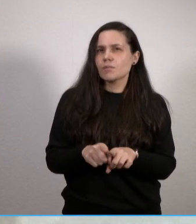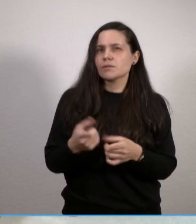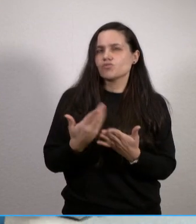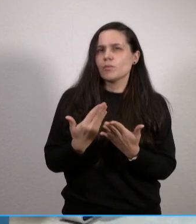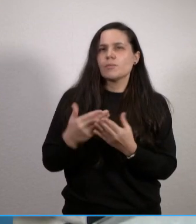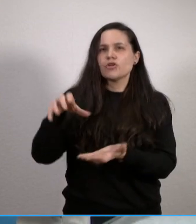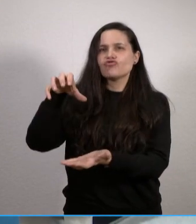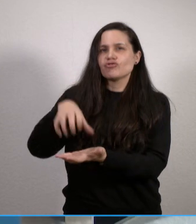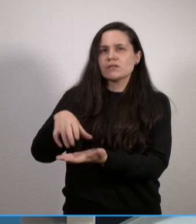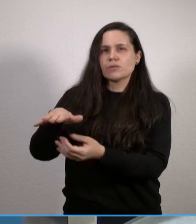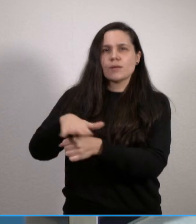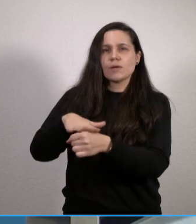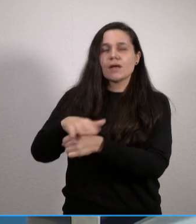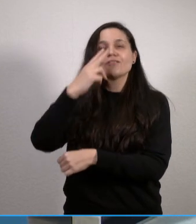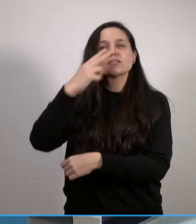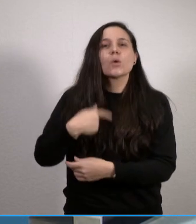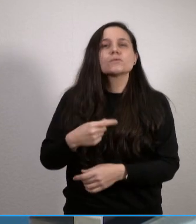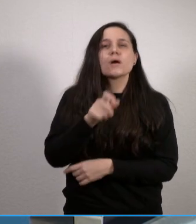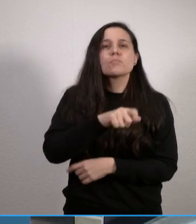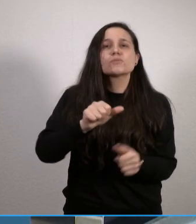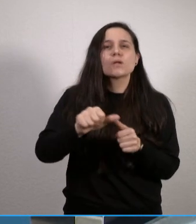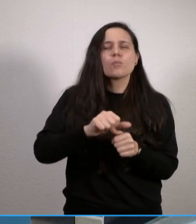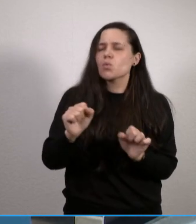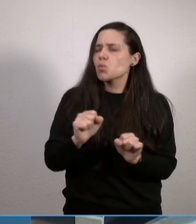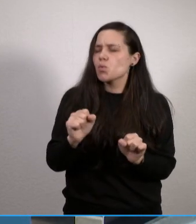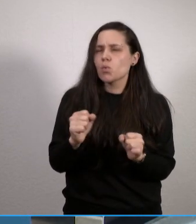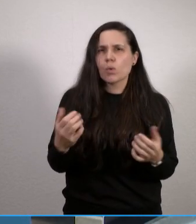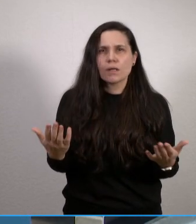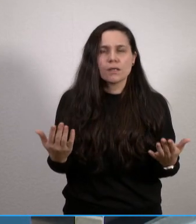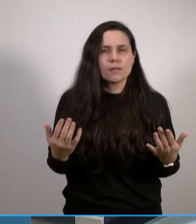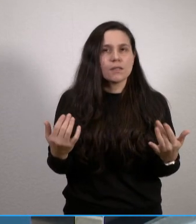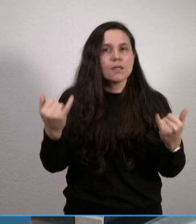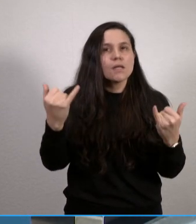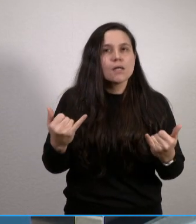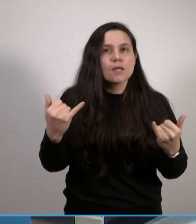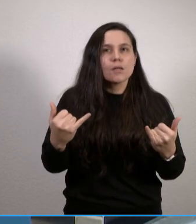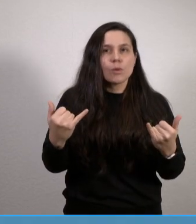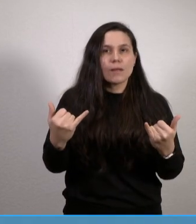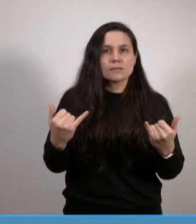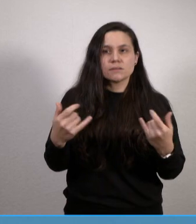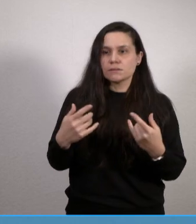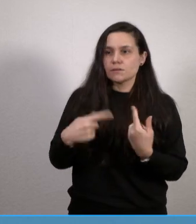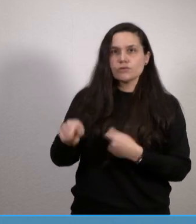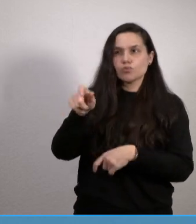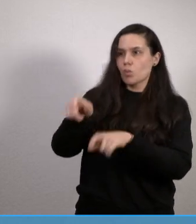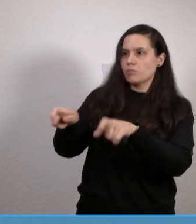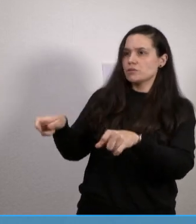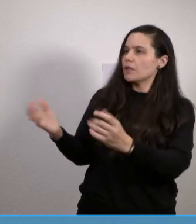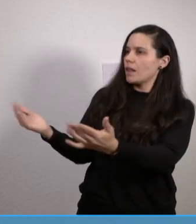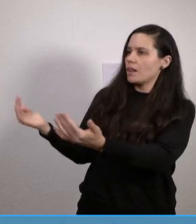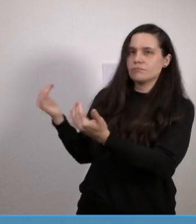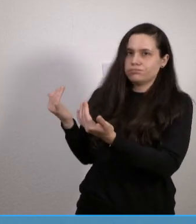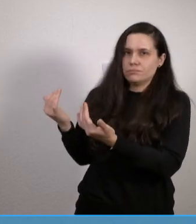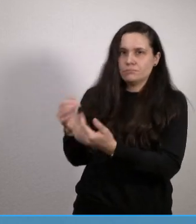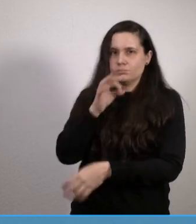dass wir unter absolutem Personalmangel leiden. Wir haben keine Chance mehr, nicht ärztliches Personal zu requirieren im